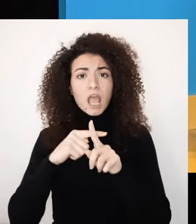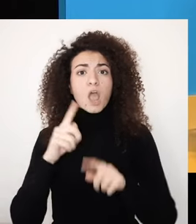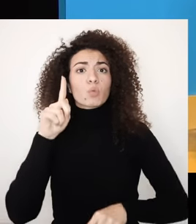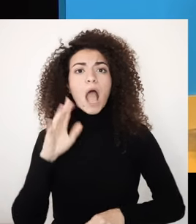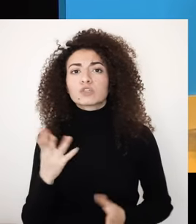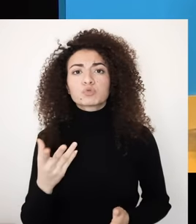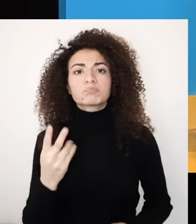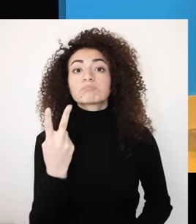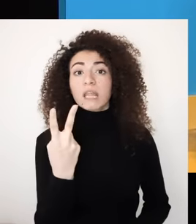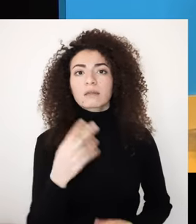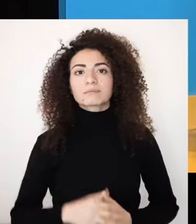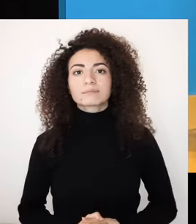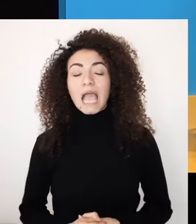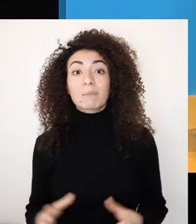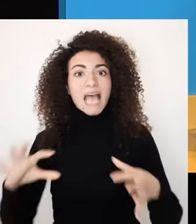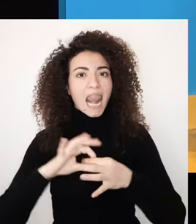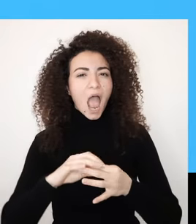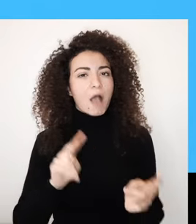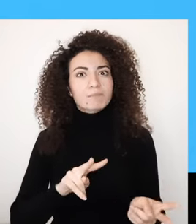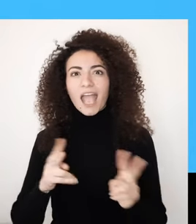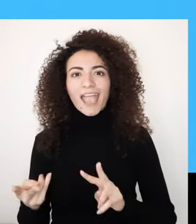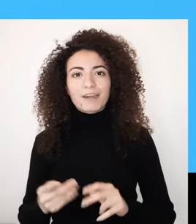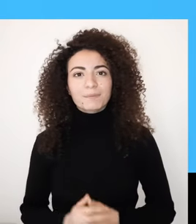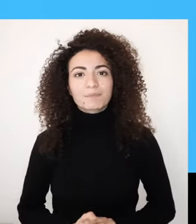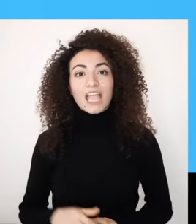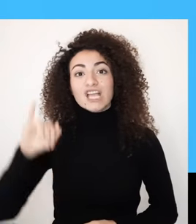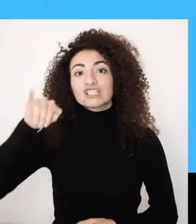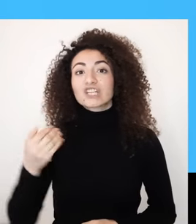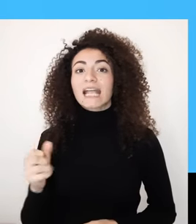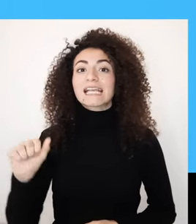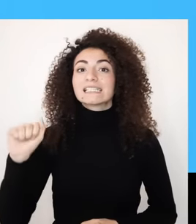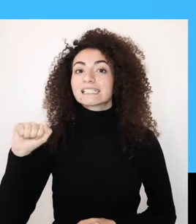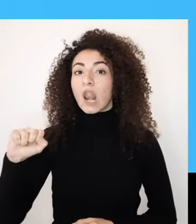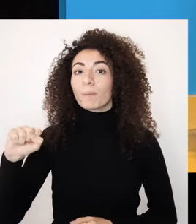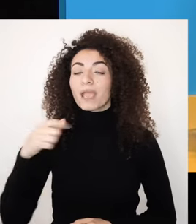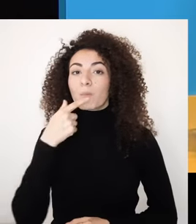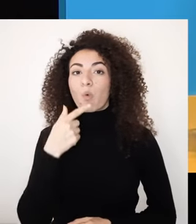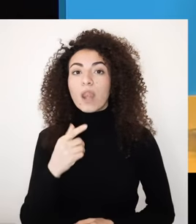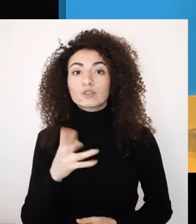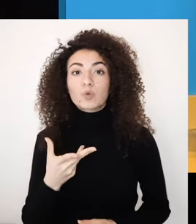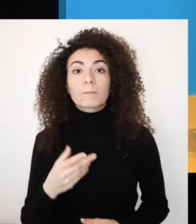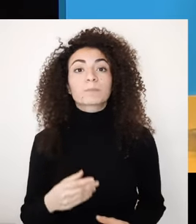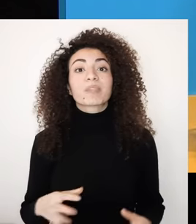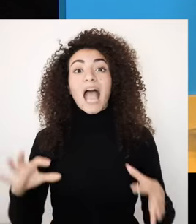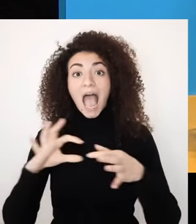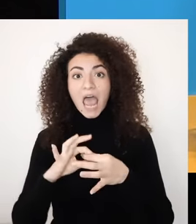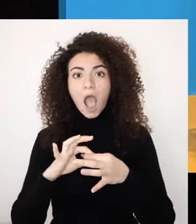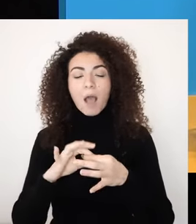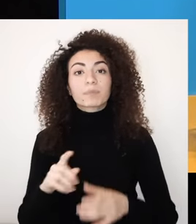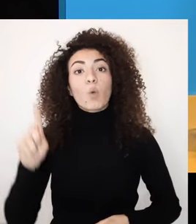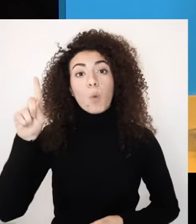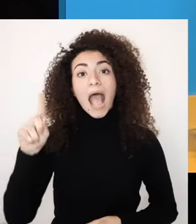هالأمر ما بينطبق على العلاقة كيف؟ بالعلاقة وحسب جاك سالومي مفهوم الوشاح العلائقي